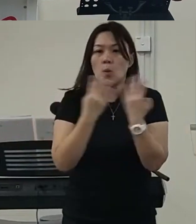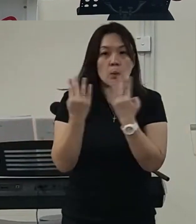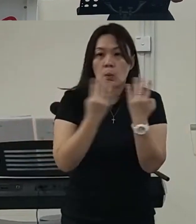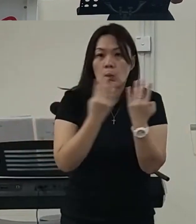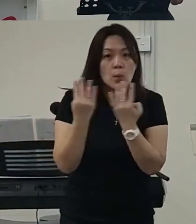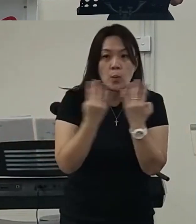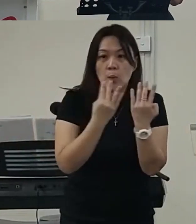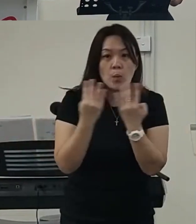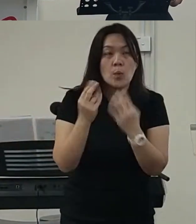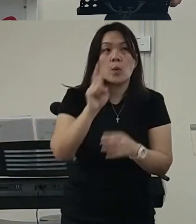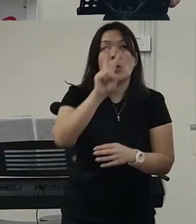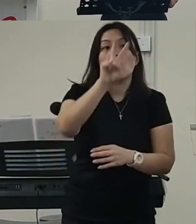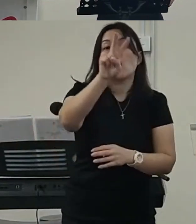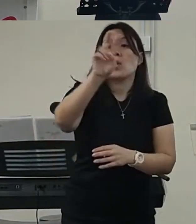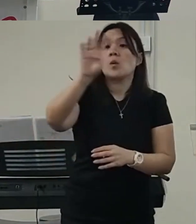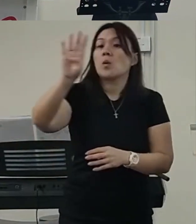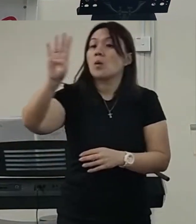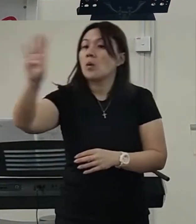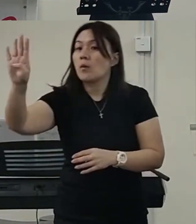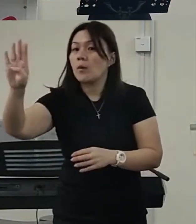过后呢 就好像我的生日一样